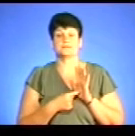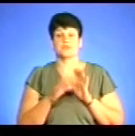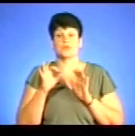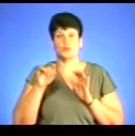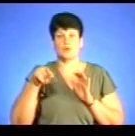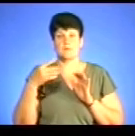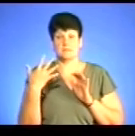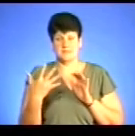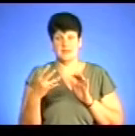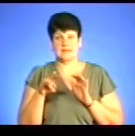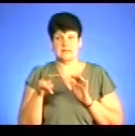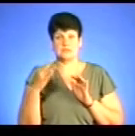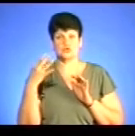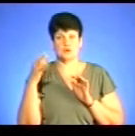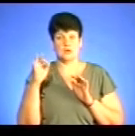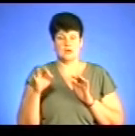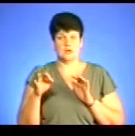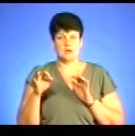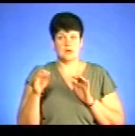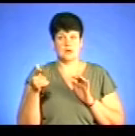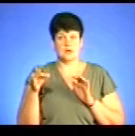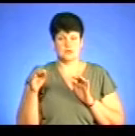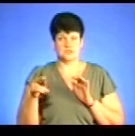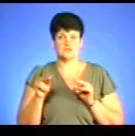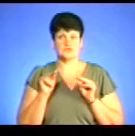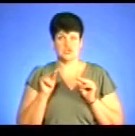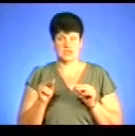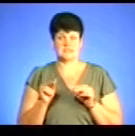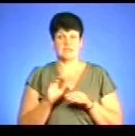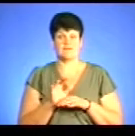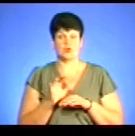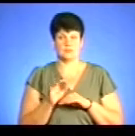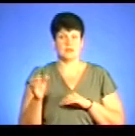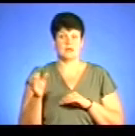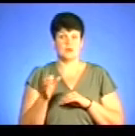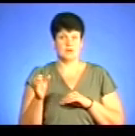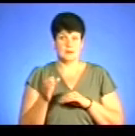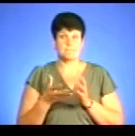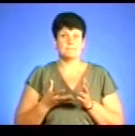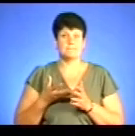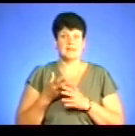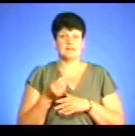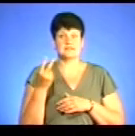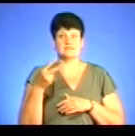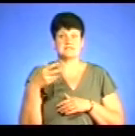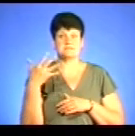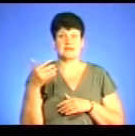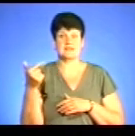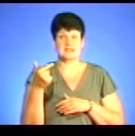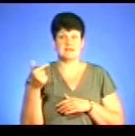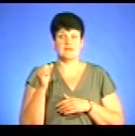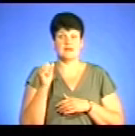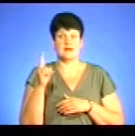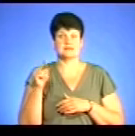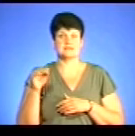0,5 літра 40 градусів, добросовісний виробник алкогольних напої горілки сплачує більше 25 грн. акцизу з